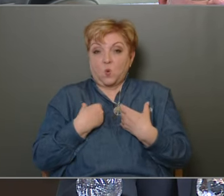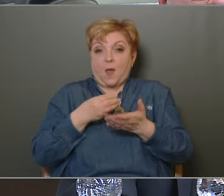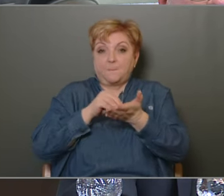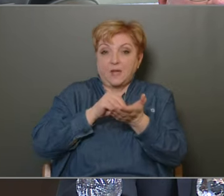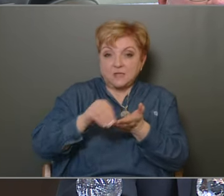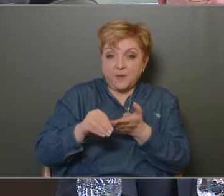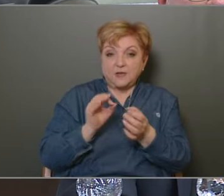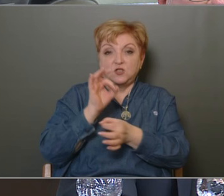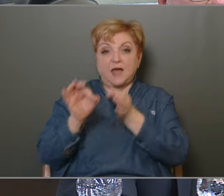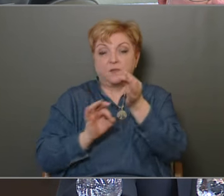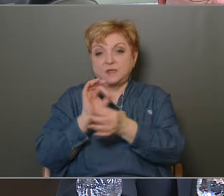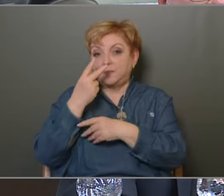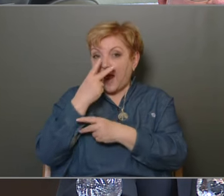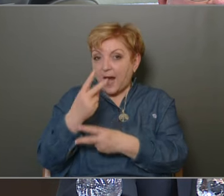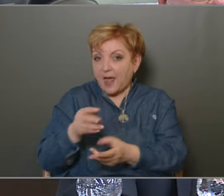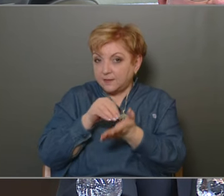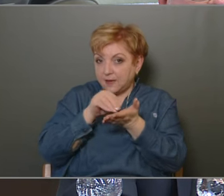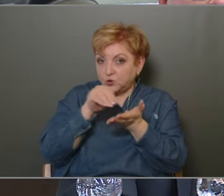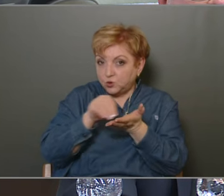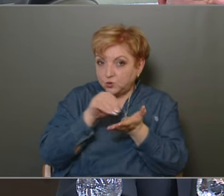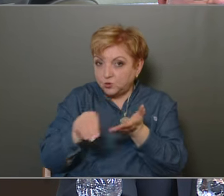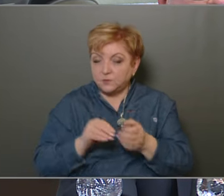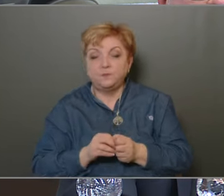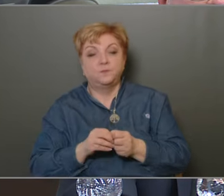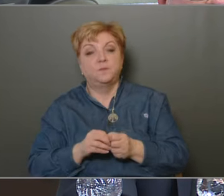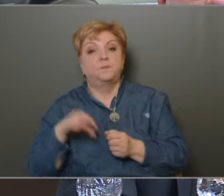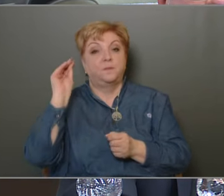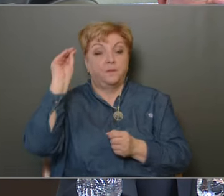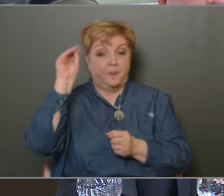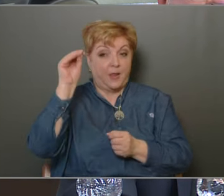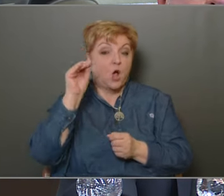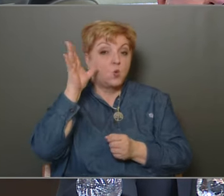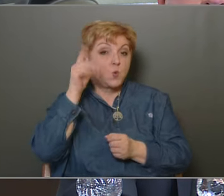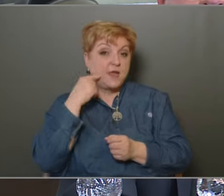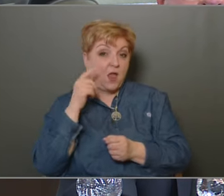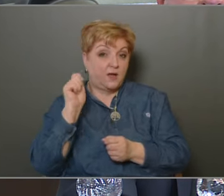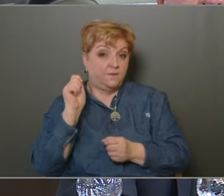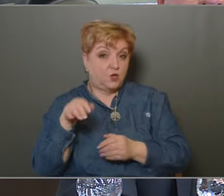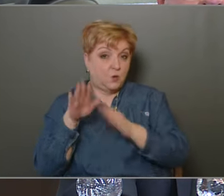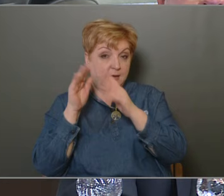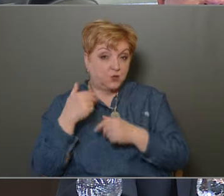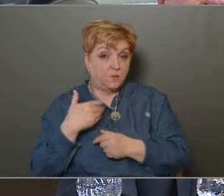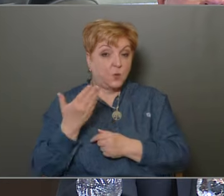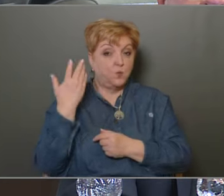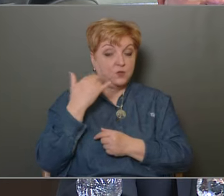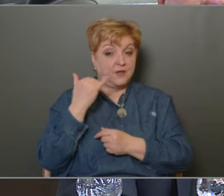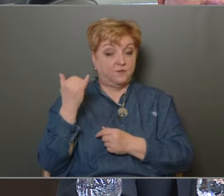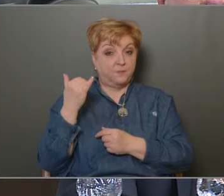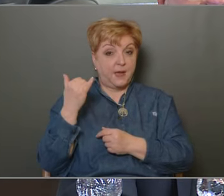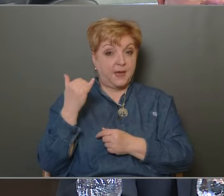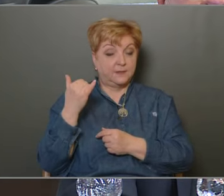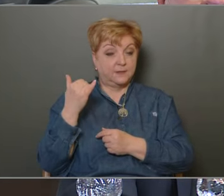pénzbeli és természetbeni ellátások fedezetét. Jelezném kugyal a képviselőtársamnak, hogy a tavaly évben